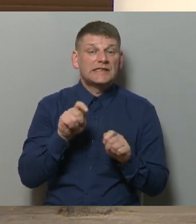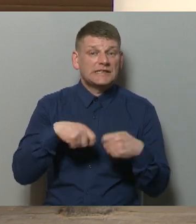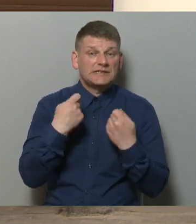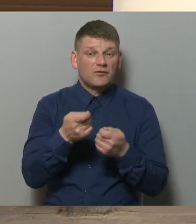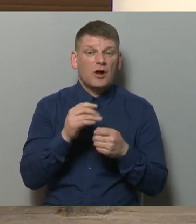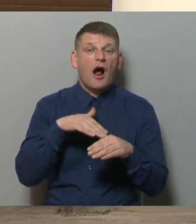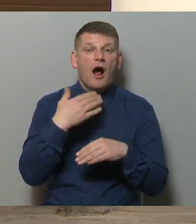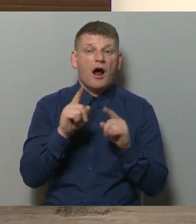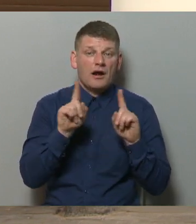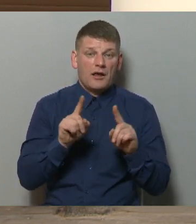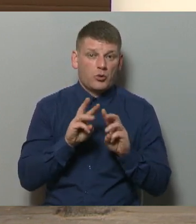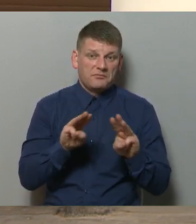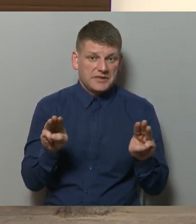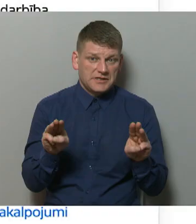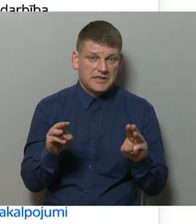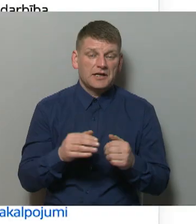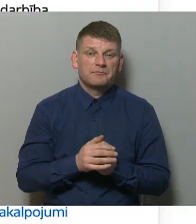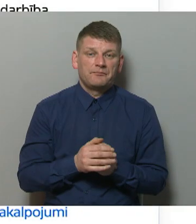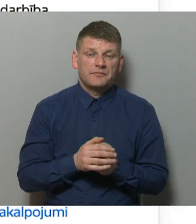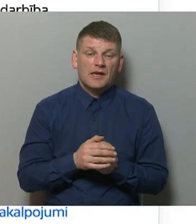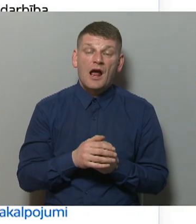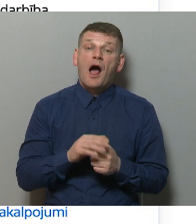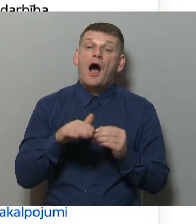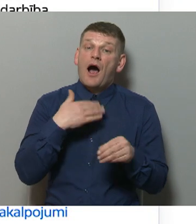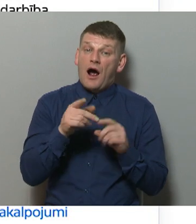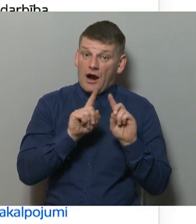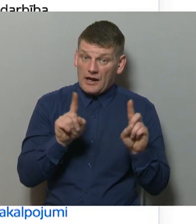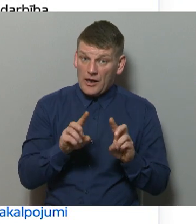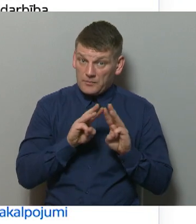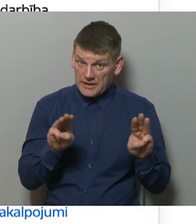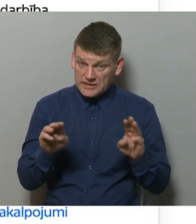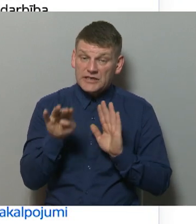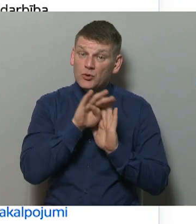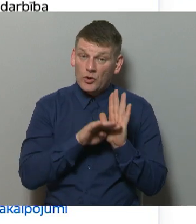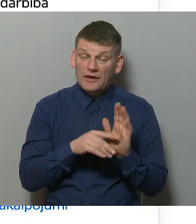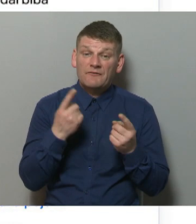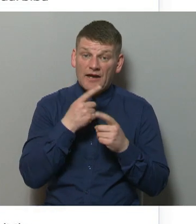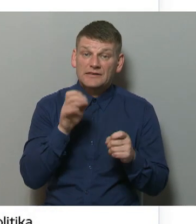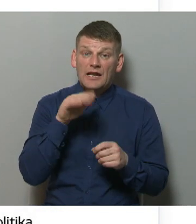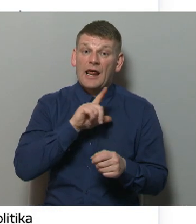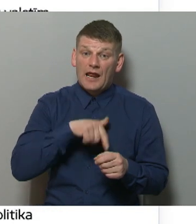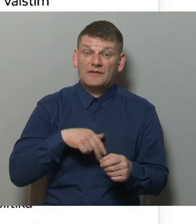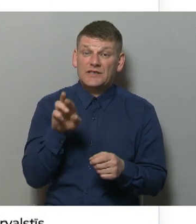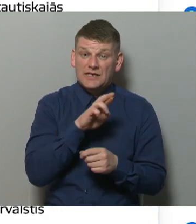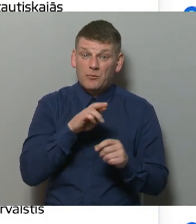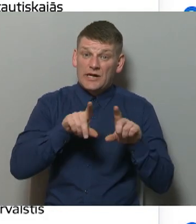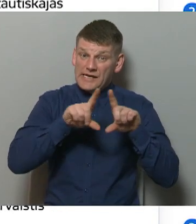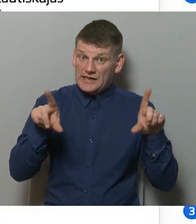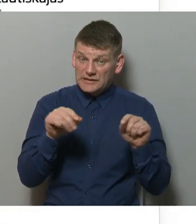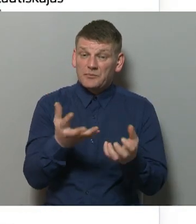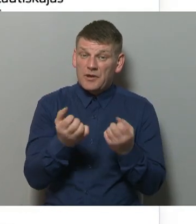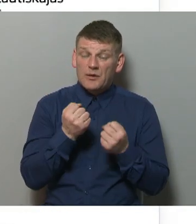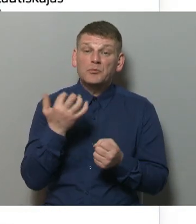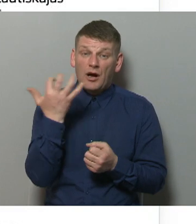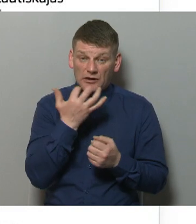ārblietu ministrijai. Savukārt ārblietu ministrijas noteikumi vēsta, lai Latvijas Republikas iestādus pieņemt